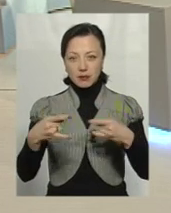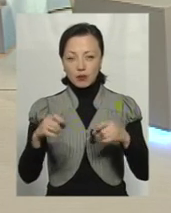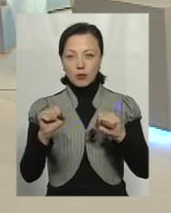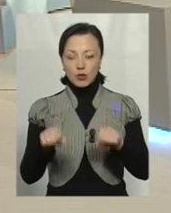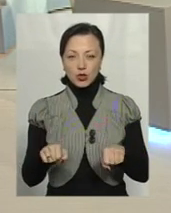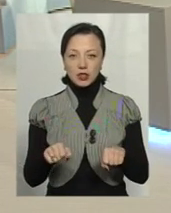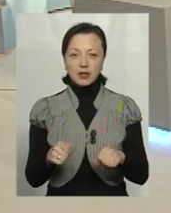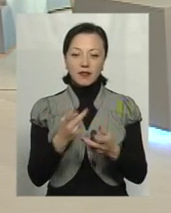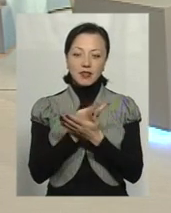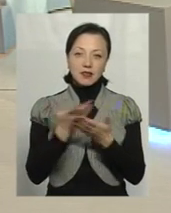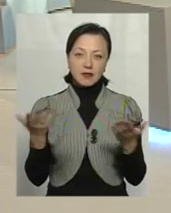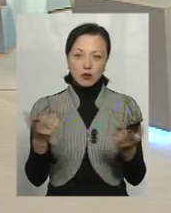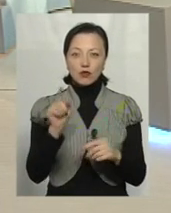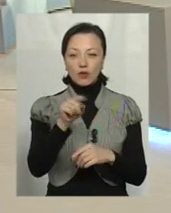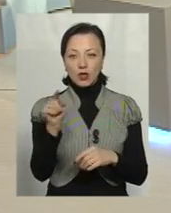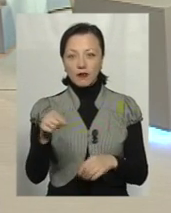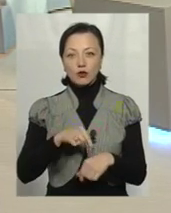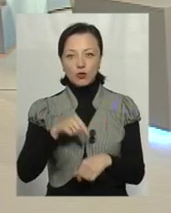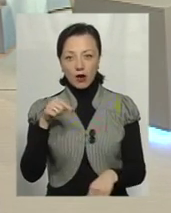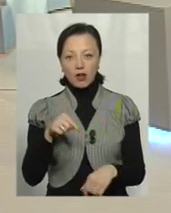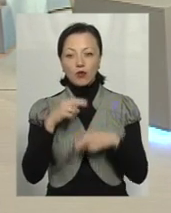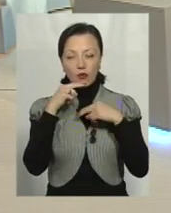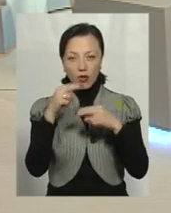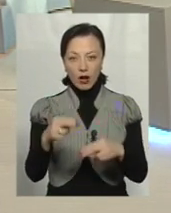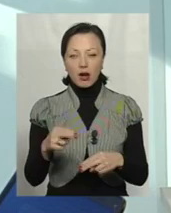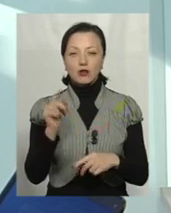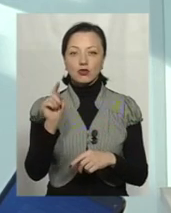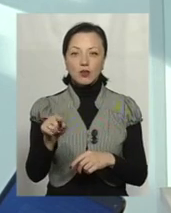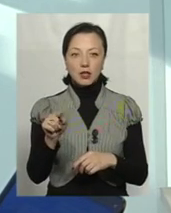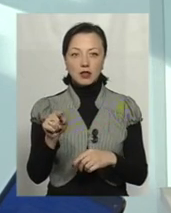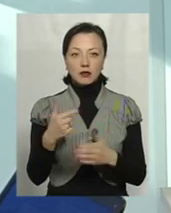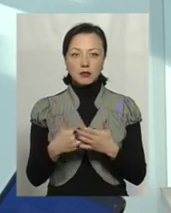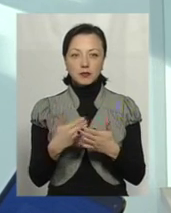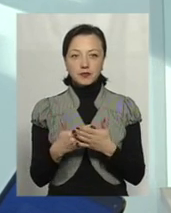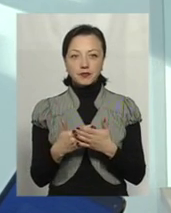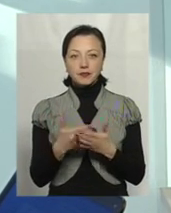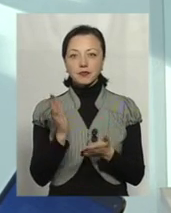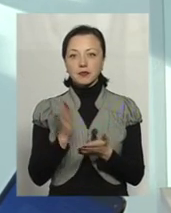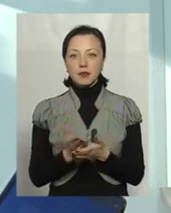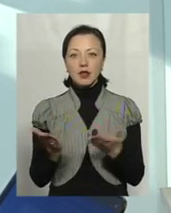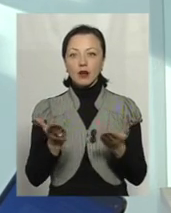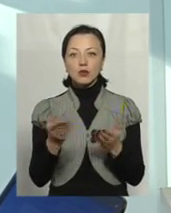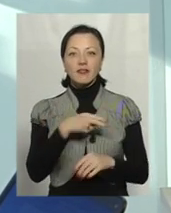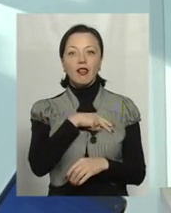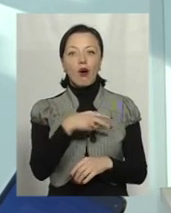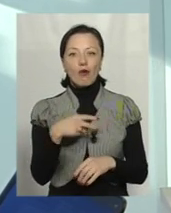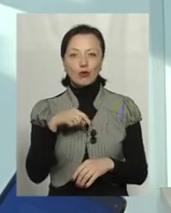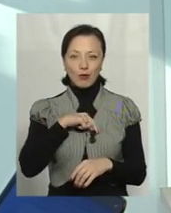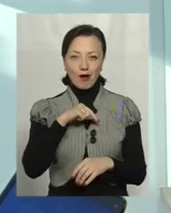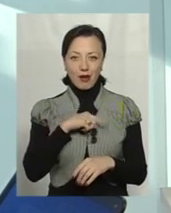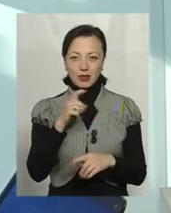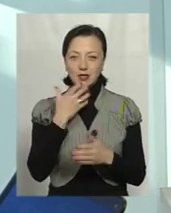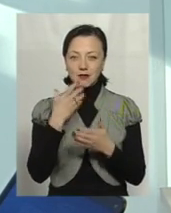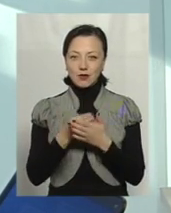тільки їх висвітлювати, що вони відчували, що до них увага, що вони, ну, скажімо, мають хоч якусь винагороду таку моральну